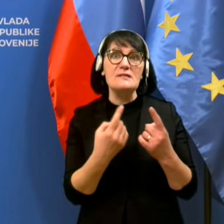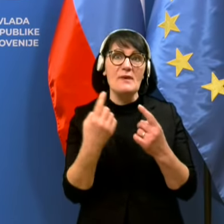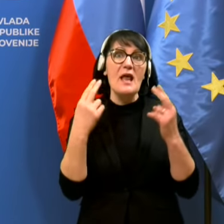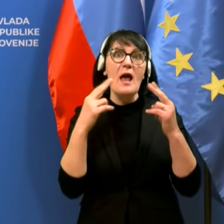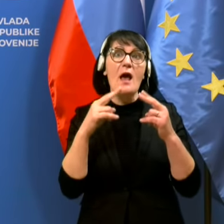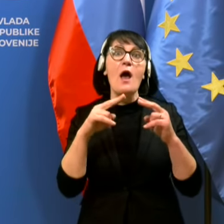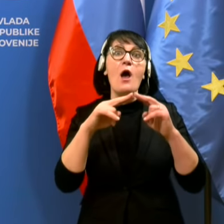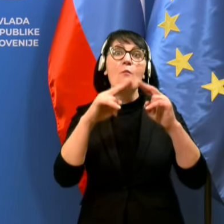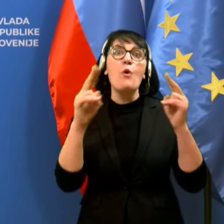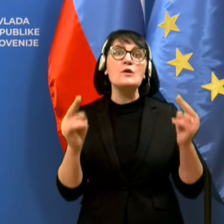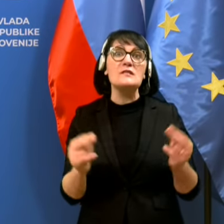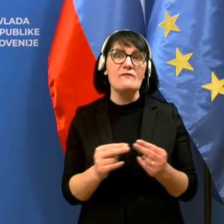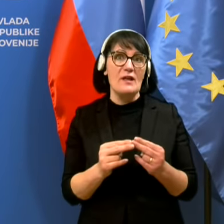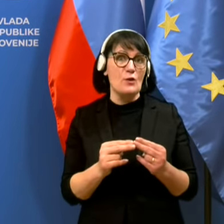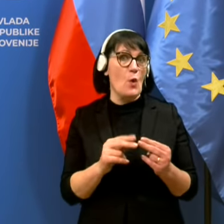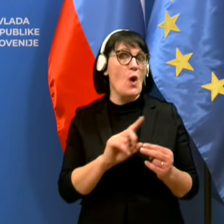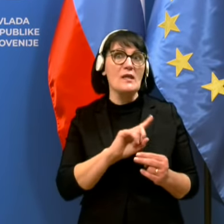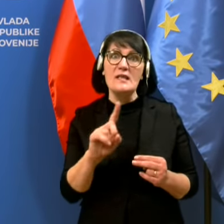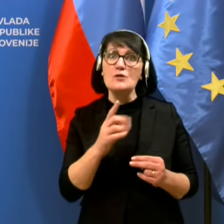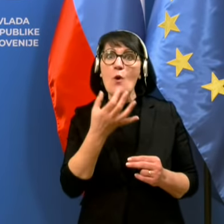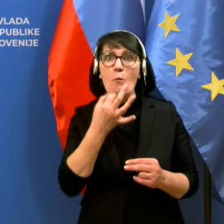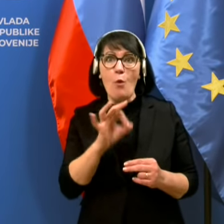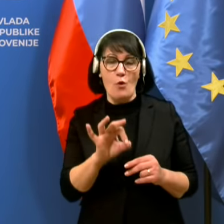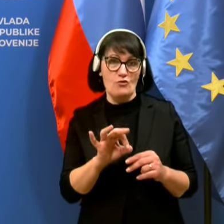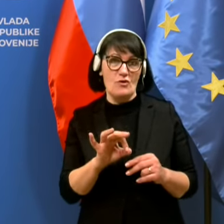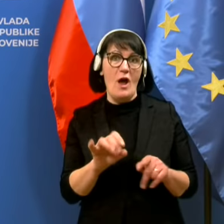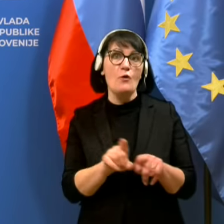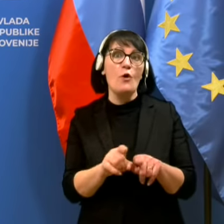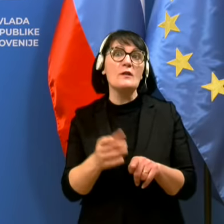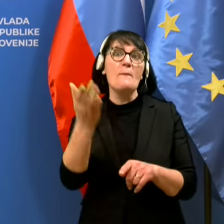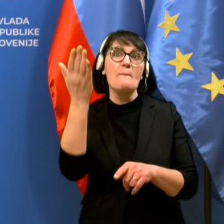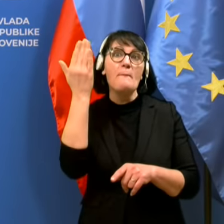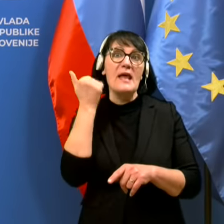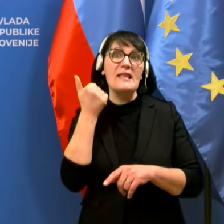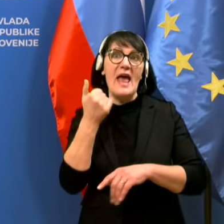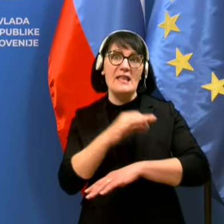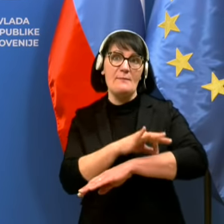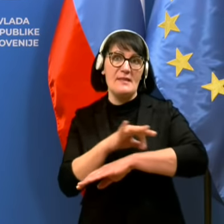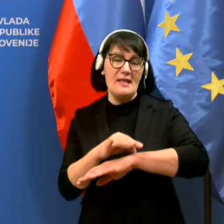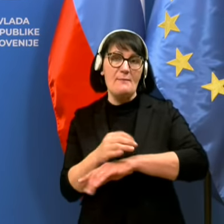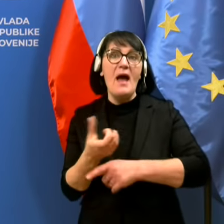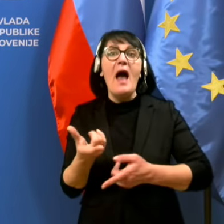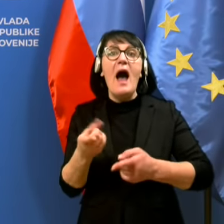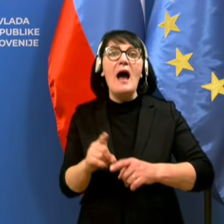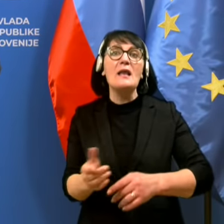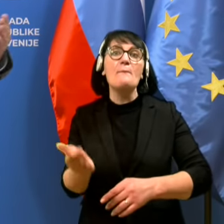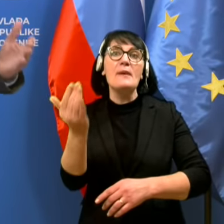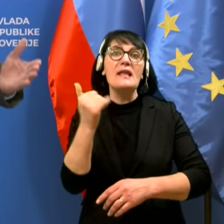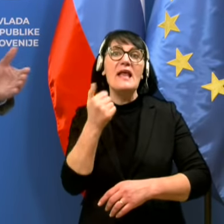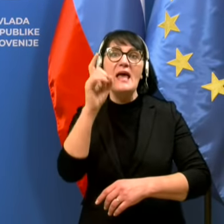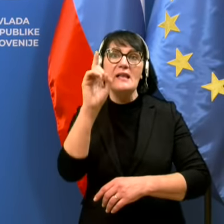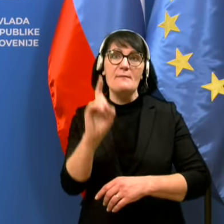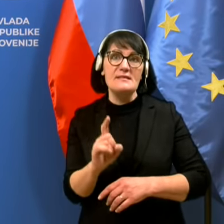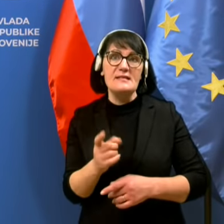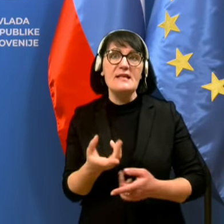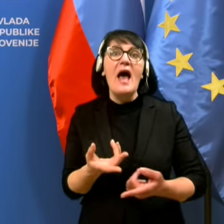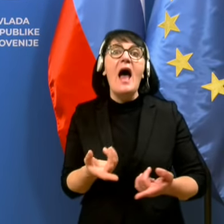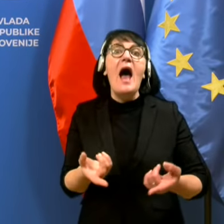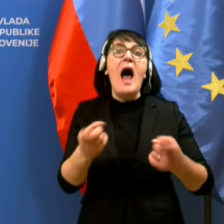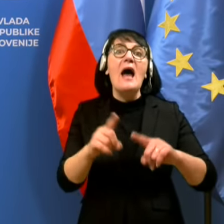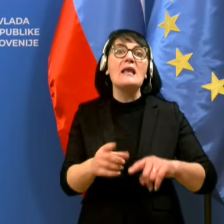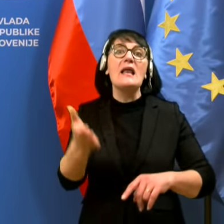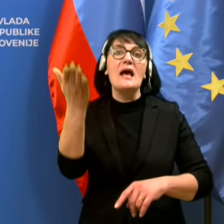niso ugodnejše, kot so bile recimo pred tednom, ali pa pred mesecem, ali pa lansko leto.